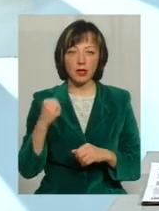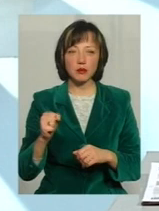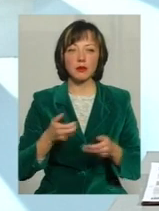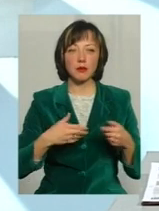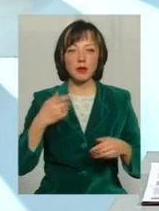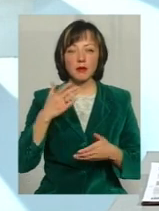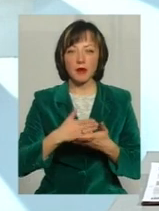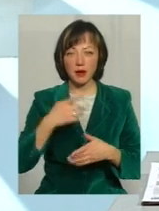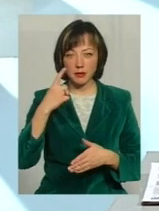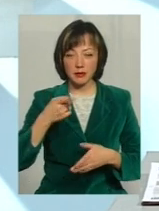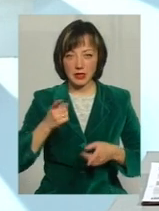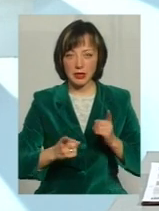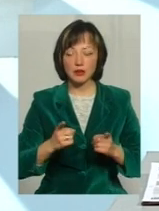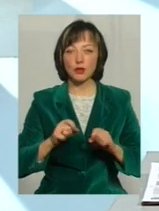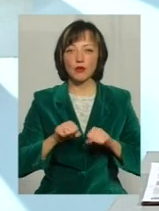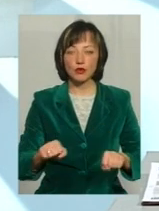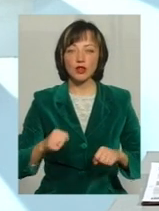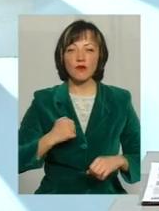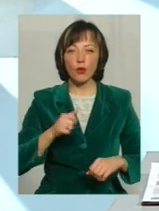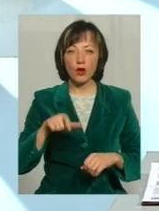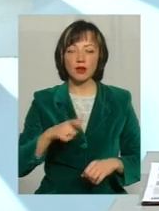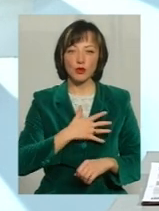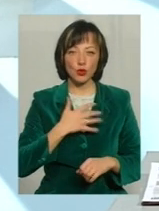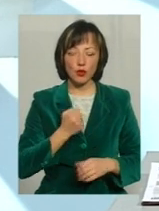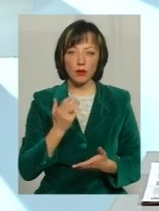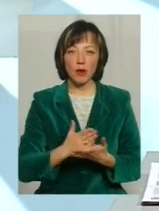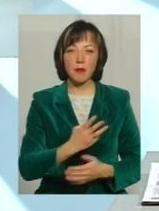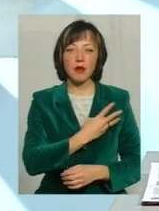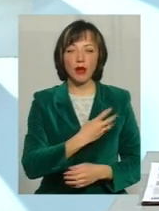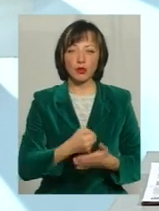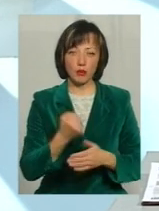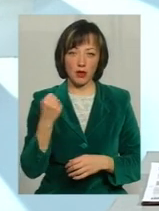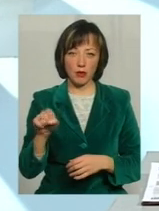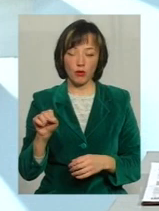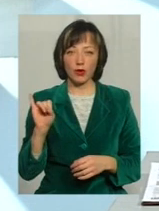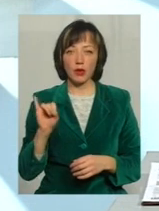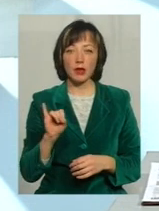маємо дійсно мужних воїнів А основне ми маємо дух і сьогодні маємо прагнення до перемоги